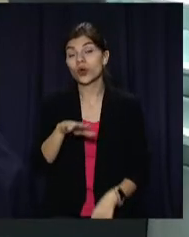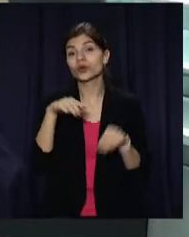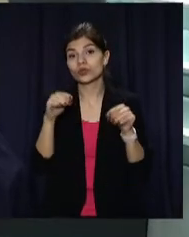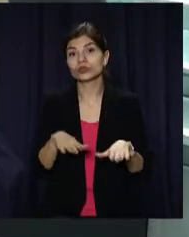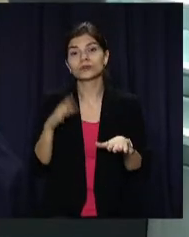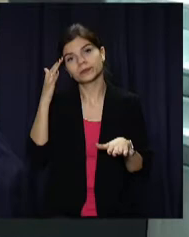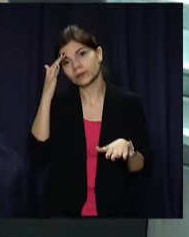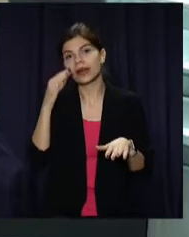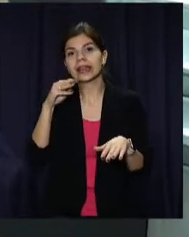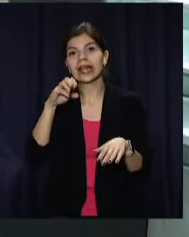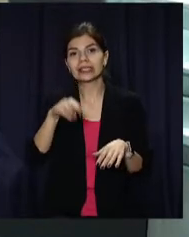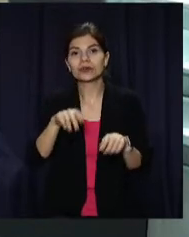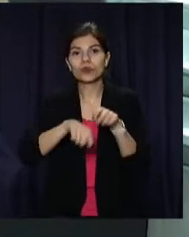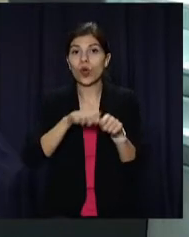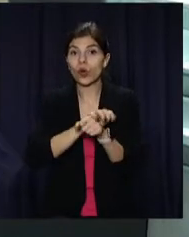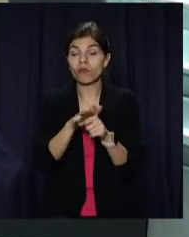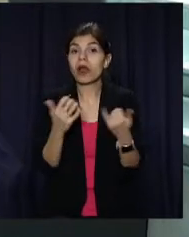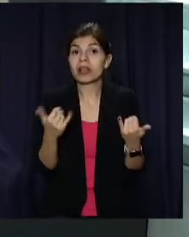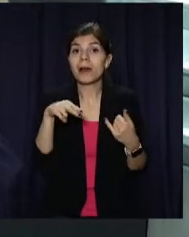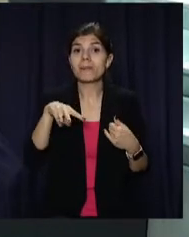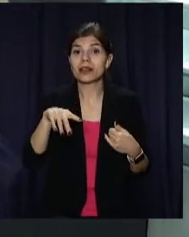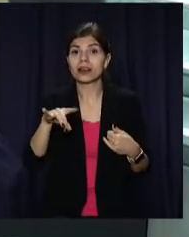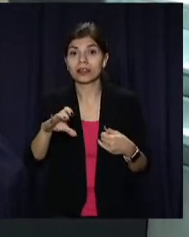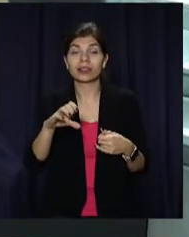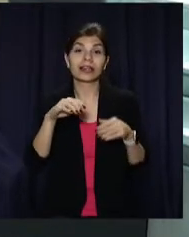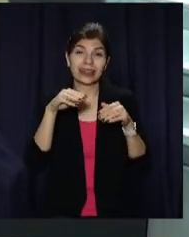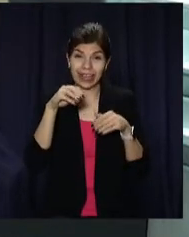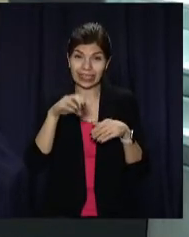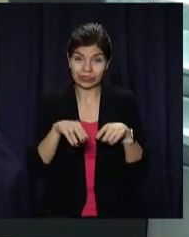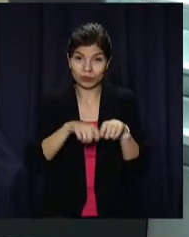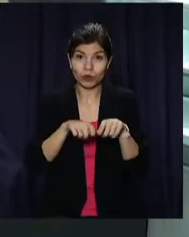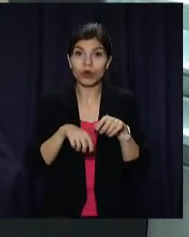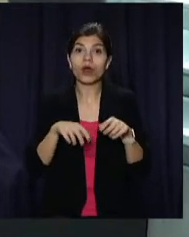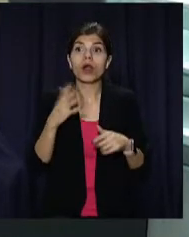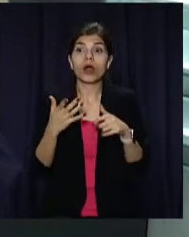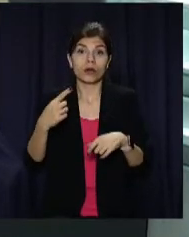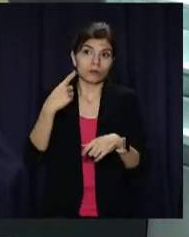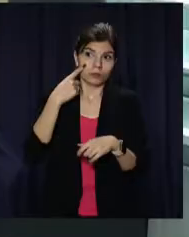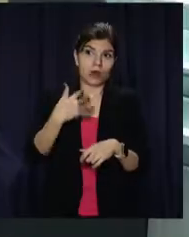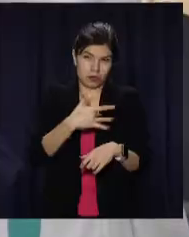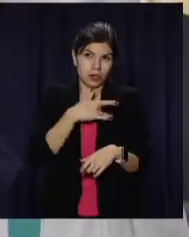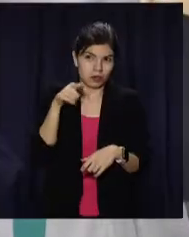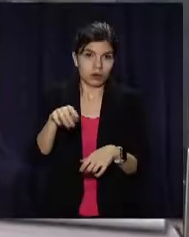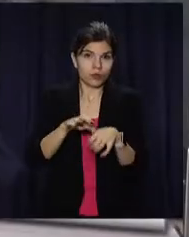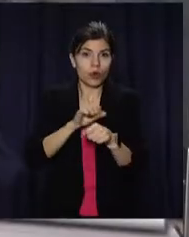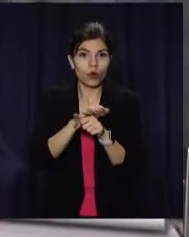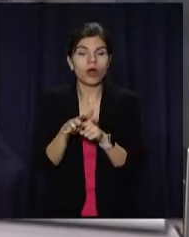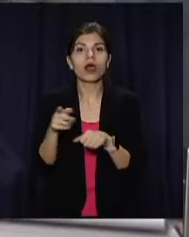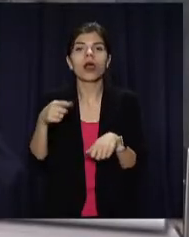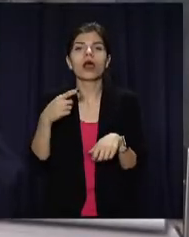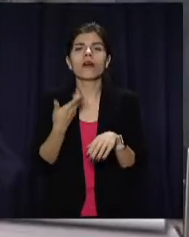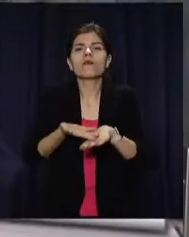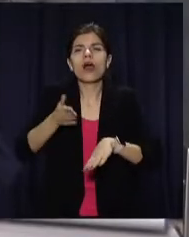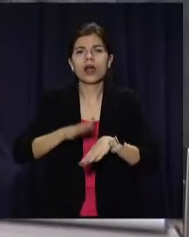змінити підход тестування на ковід. Відтепер ПЛР-тести проводитимуть українцям з підозрою на ковід-19. Ознаками важкого гострого